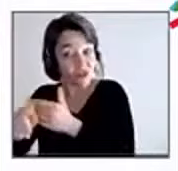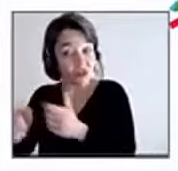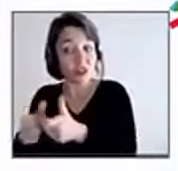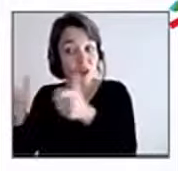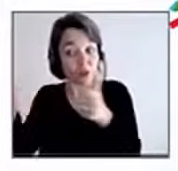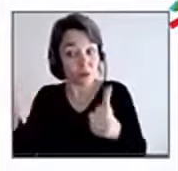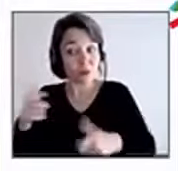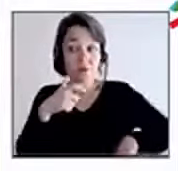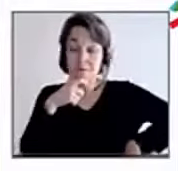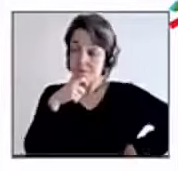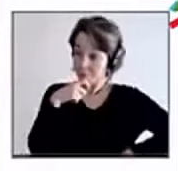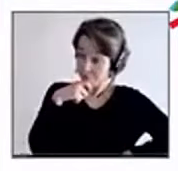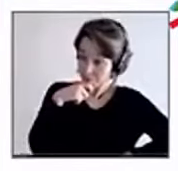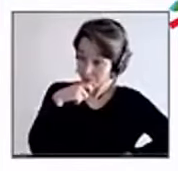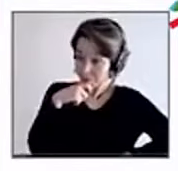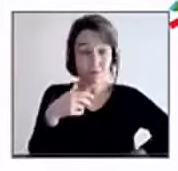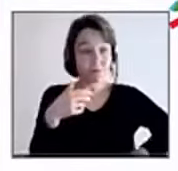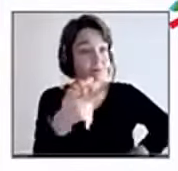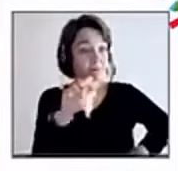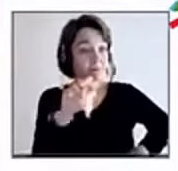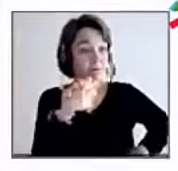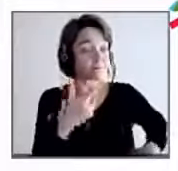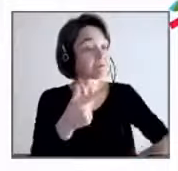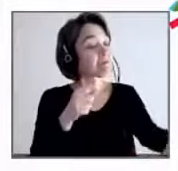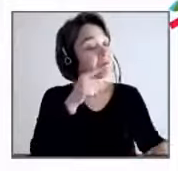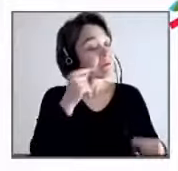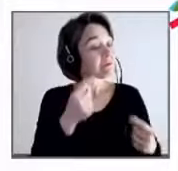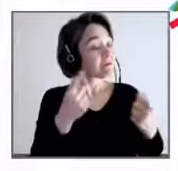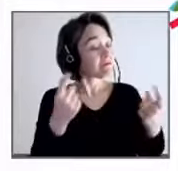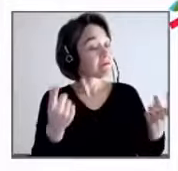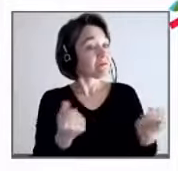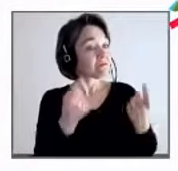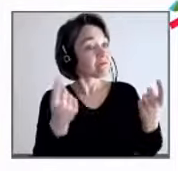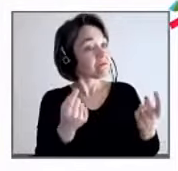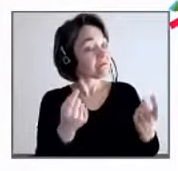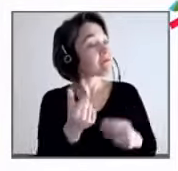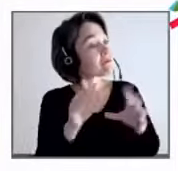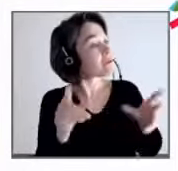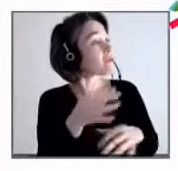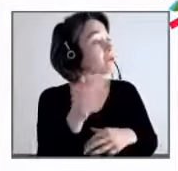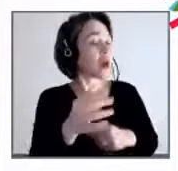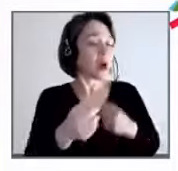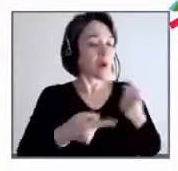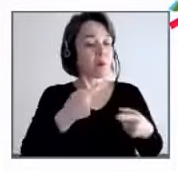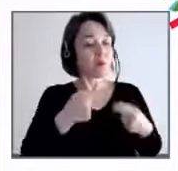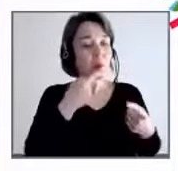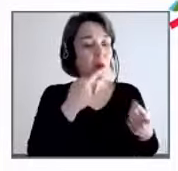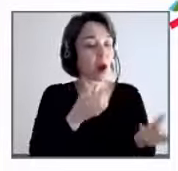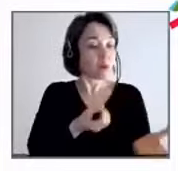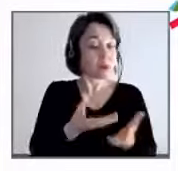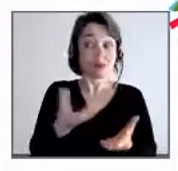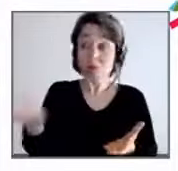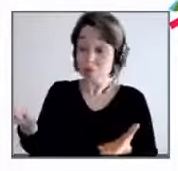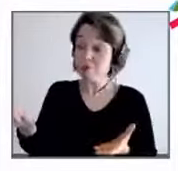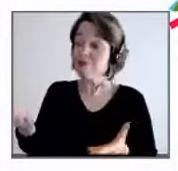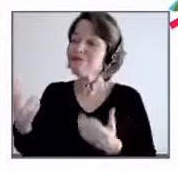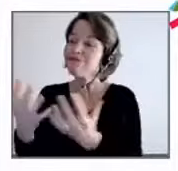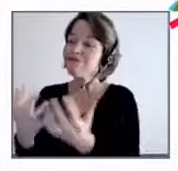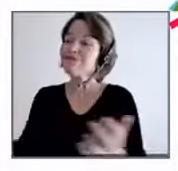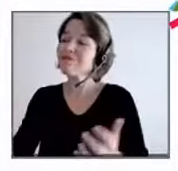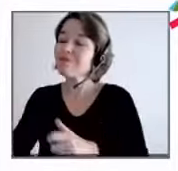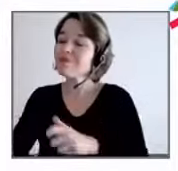manager parler comme Deschamps parle sur le coin du terrain à ses joueurs, il se ferait viré dans la seconde. Et vous imaginez si chaque individualité de l'entreprise était